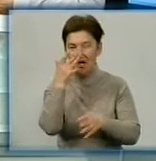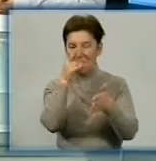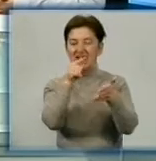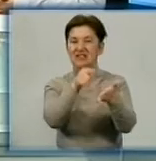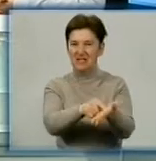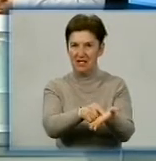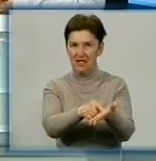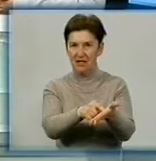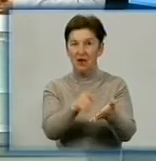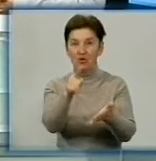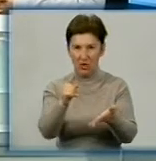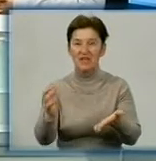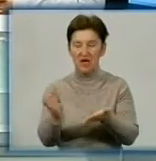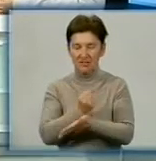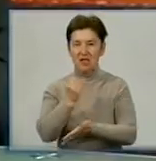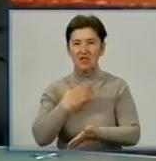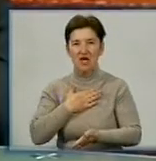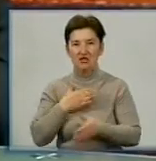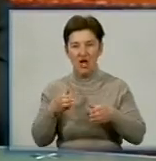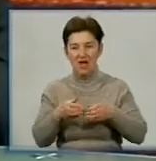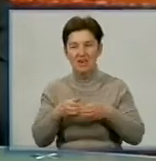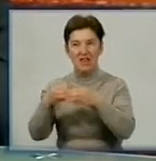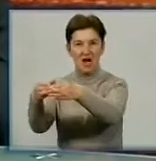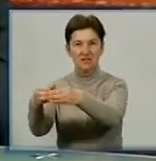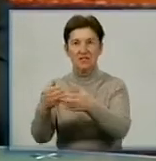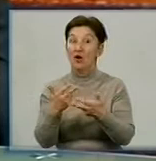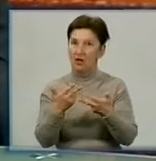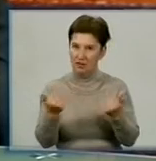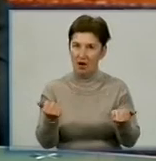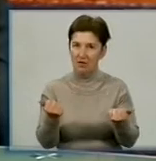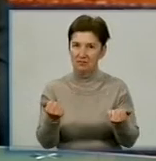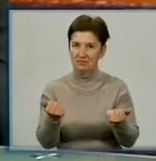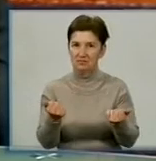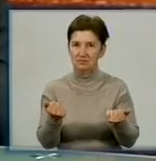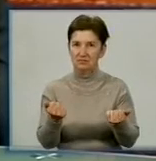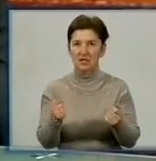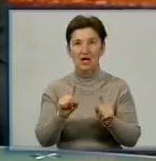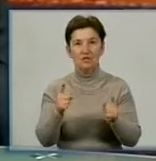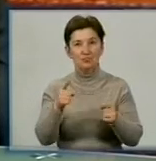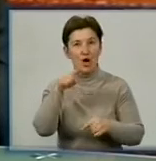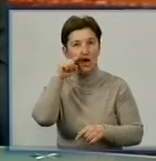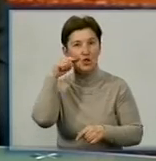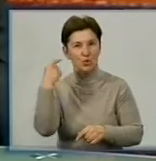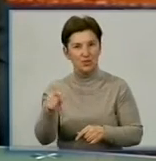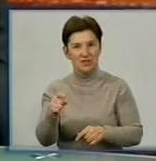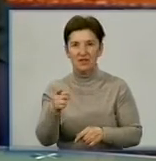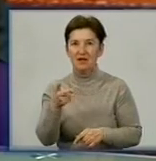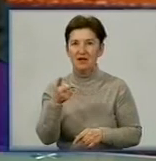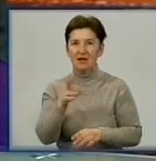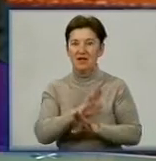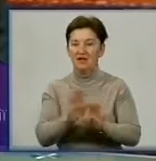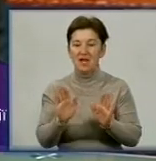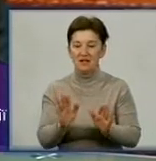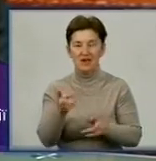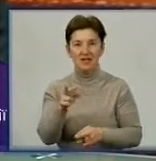цю поїздку досягла делегація Кіровоградщини? Думаю, так. Тому що Росія не тільки для